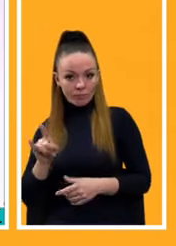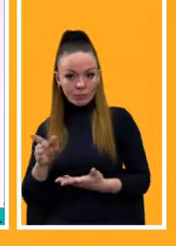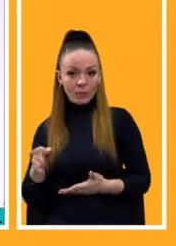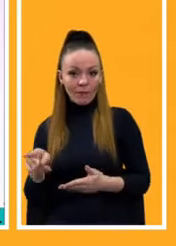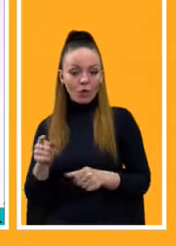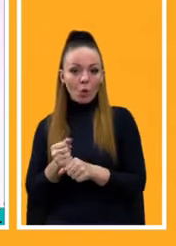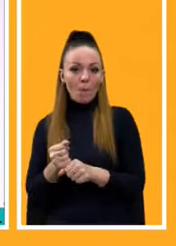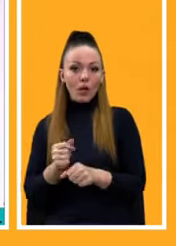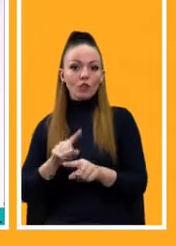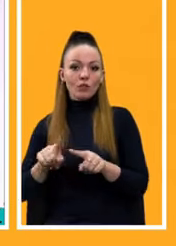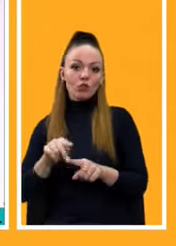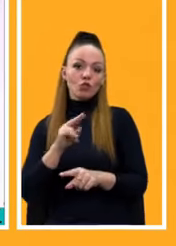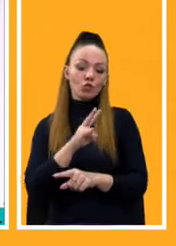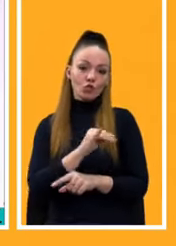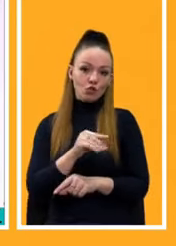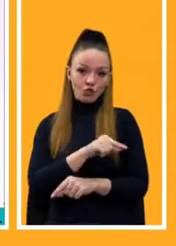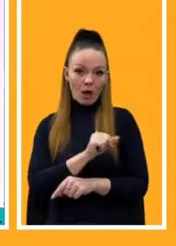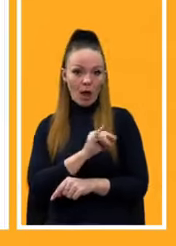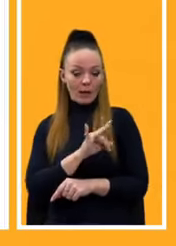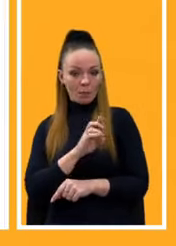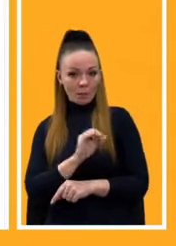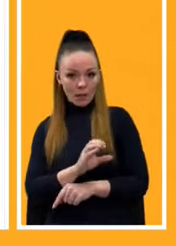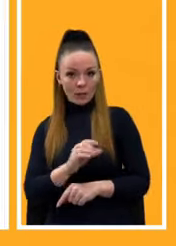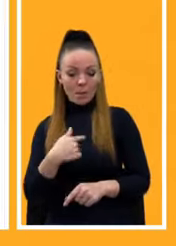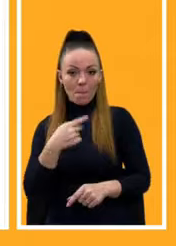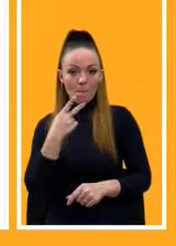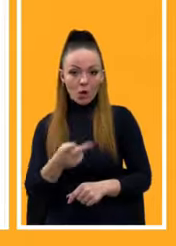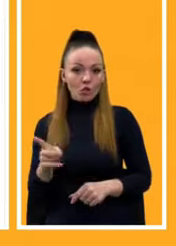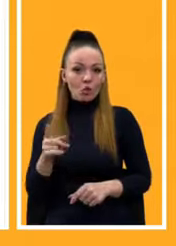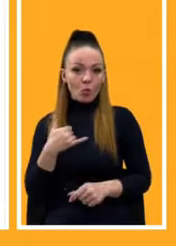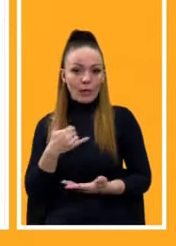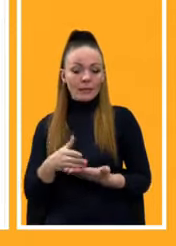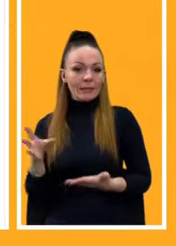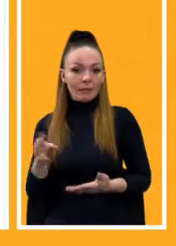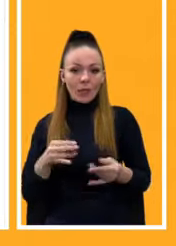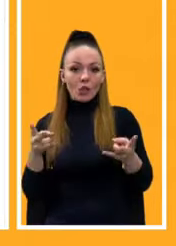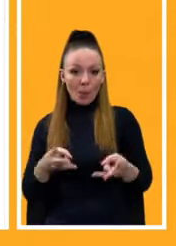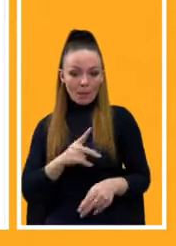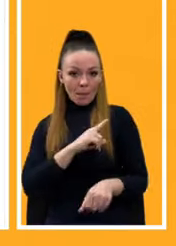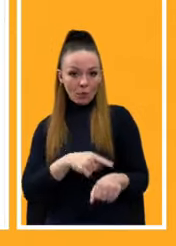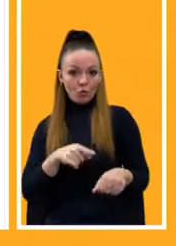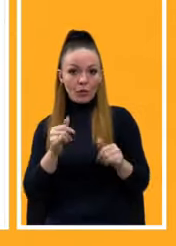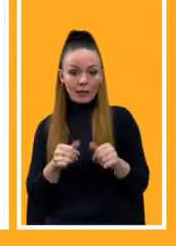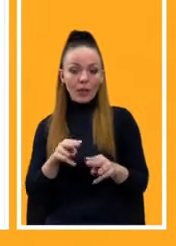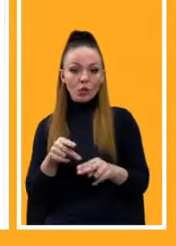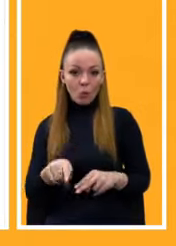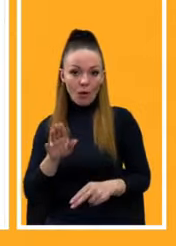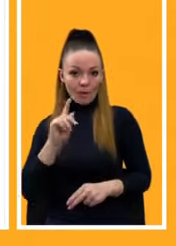роблять це швидше, ніж Airbus. Ми бачимо, що в нас є всі необхідні потужності для цього в Україні, я сподіваюся,